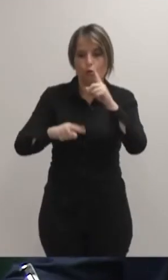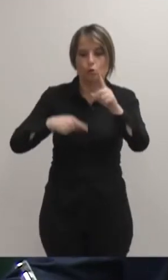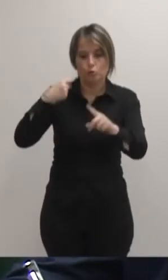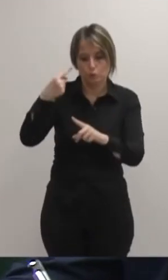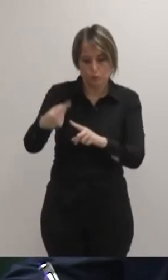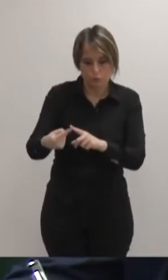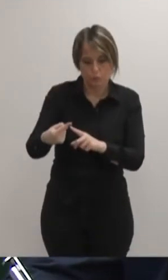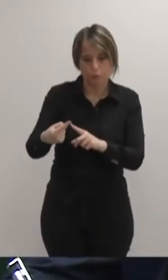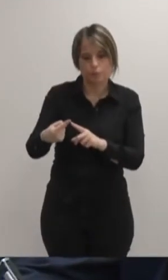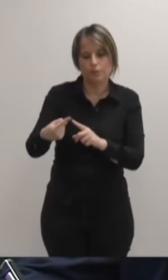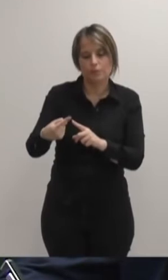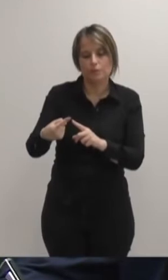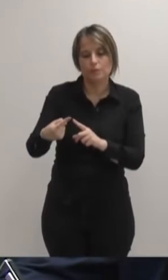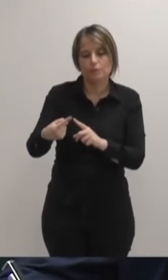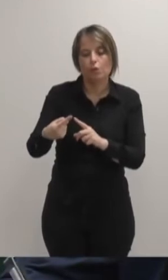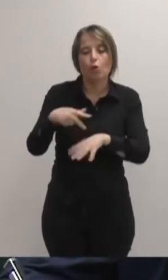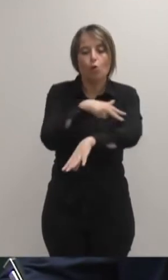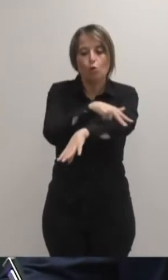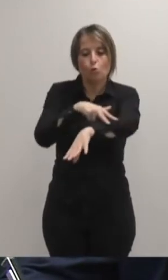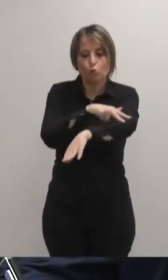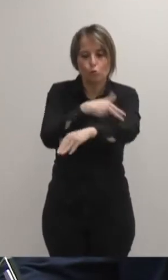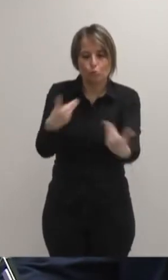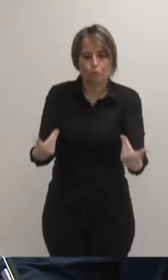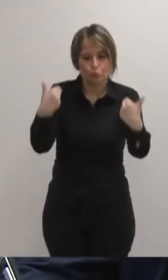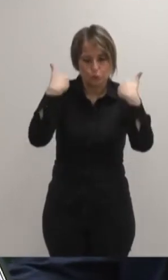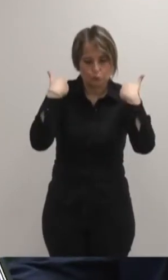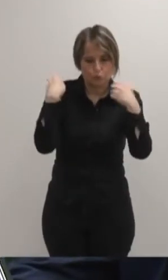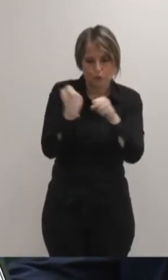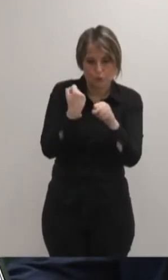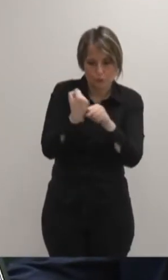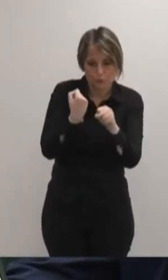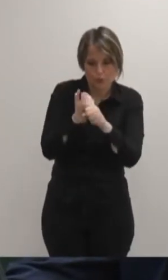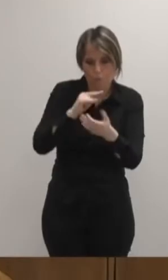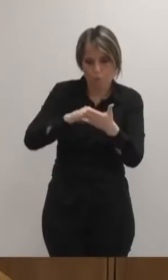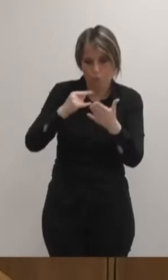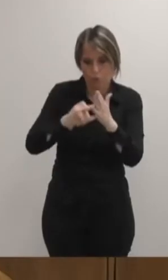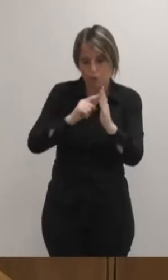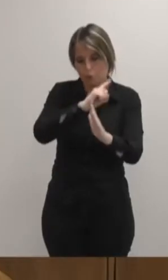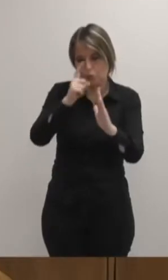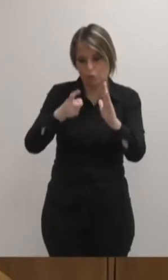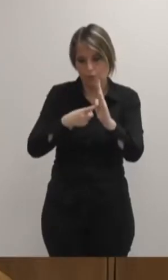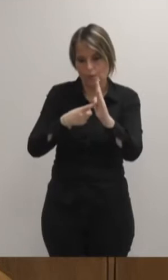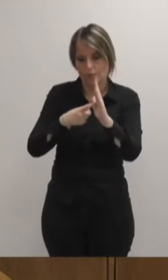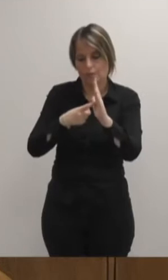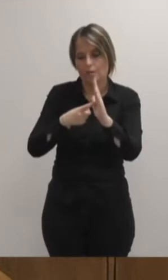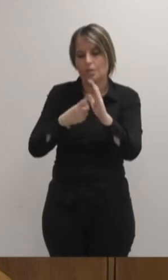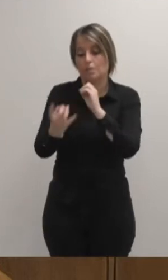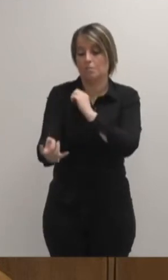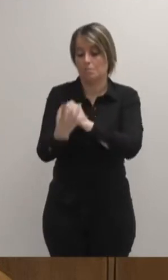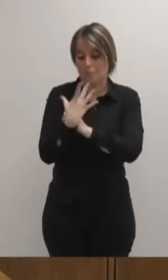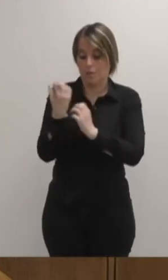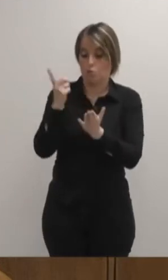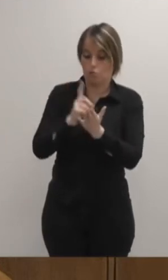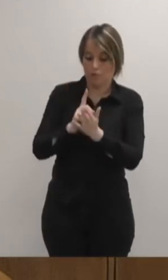lantzea eta onartzea. Gero berriro ere legebiltzaronetara igortzeko, hemen ez tabaiatuko eta onartuko da eskuntza legea.